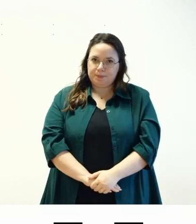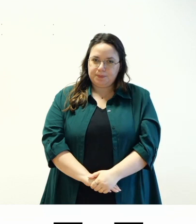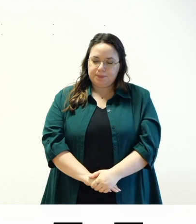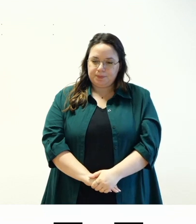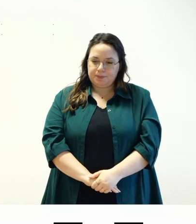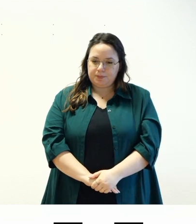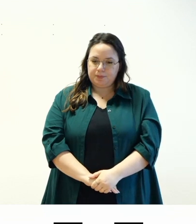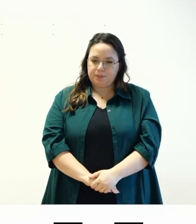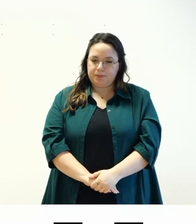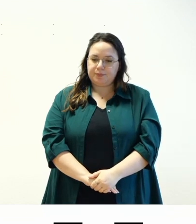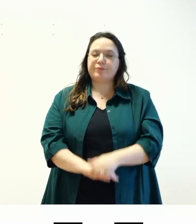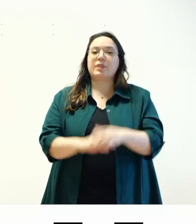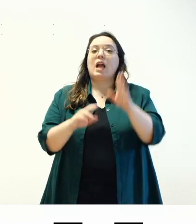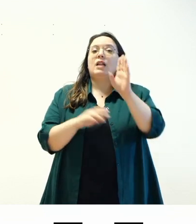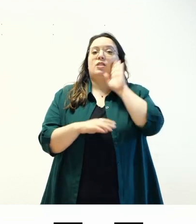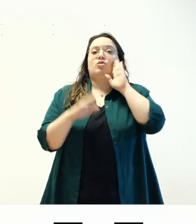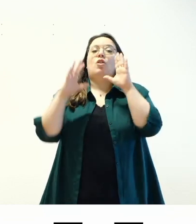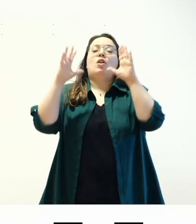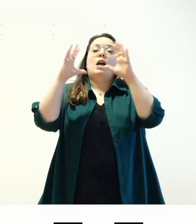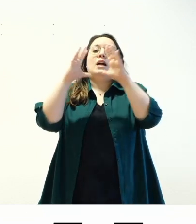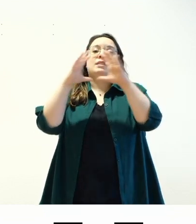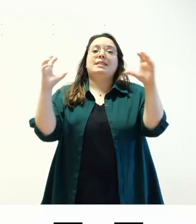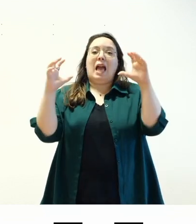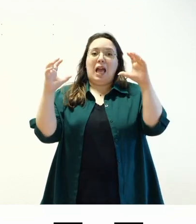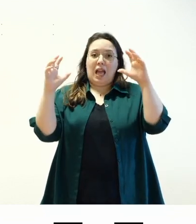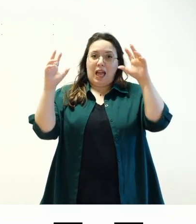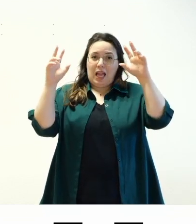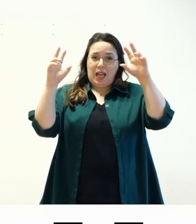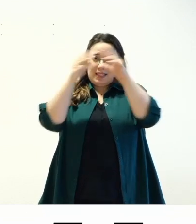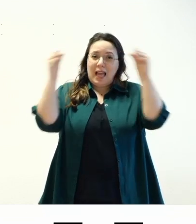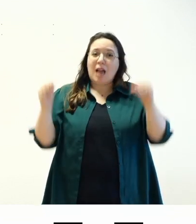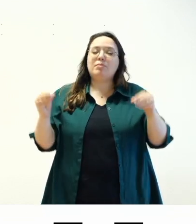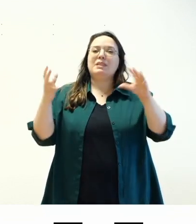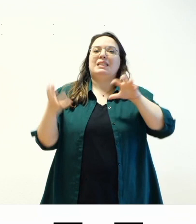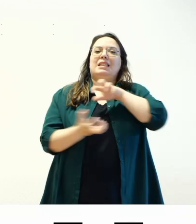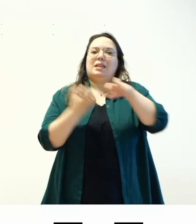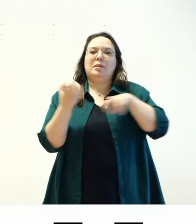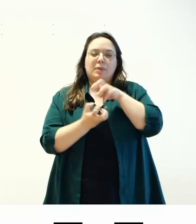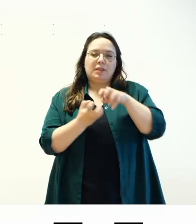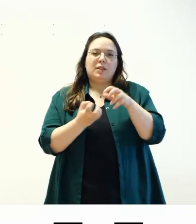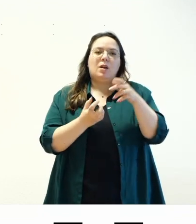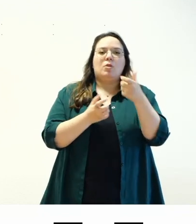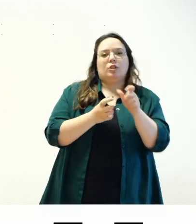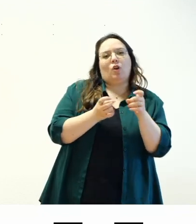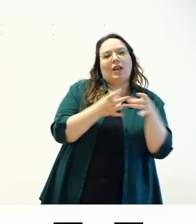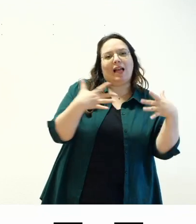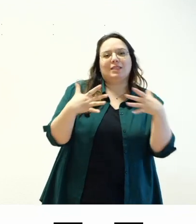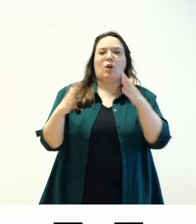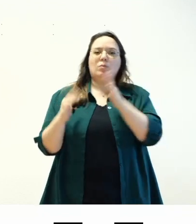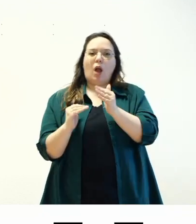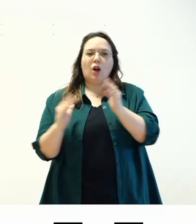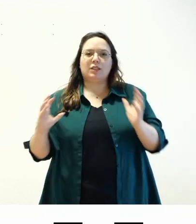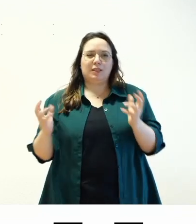i temi ibridi sono in sostanza un ponte tra i temi classici e i temi a blocchi vanno a